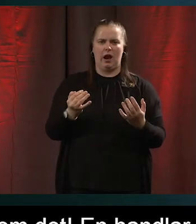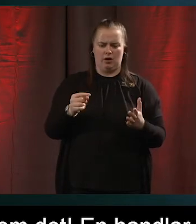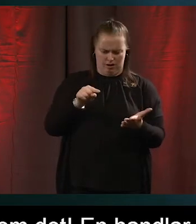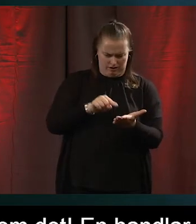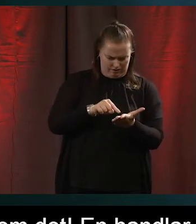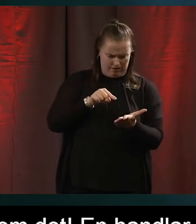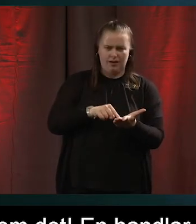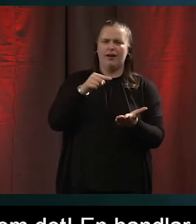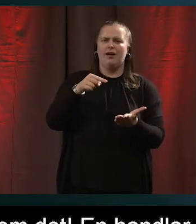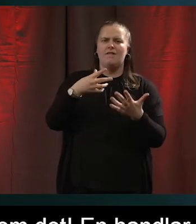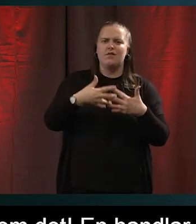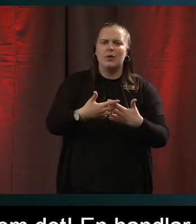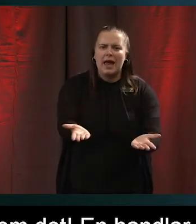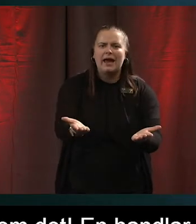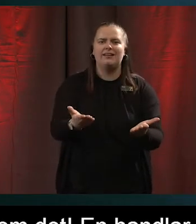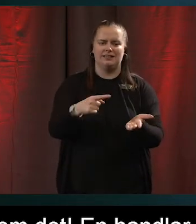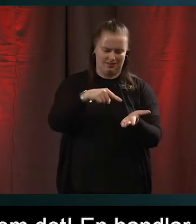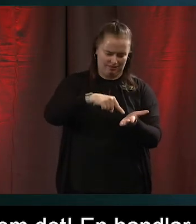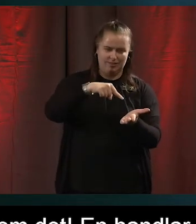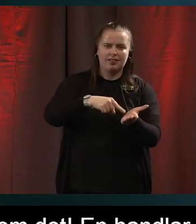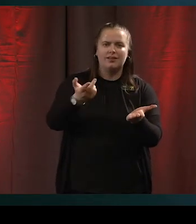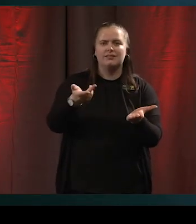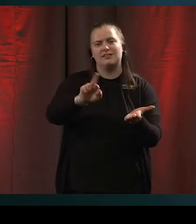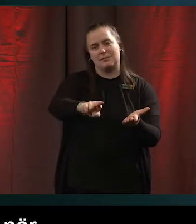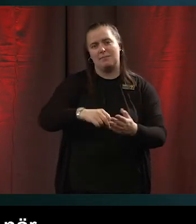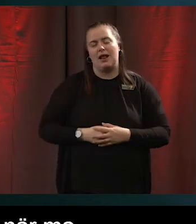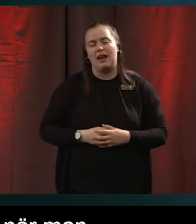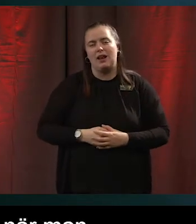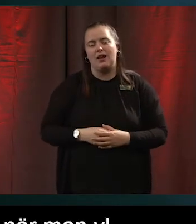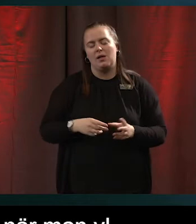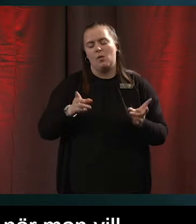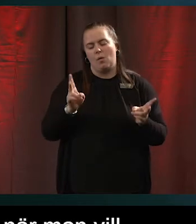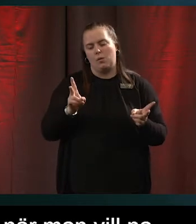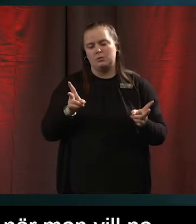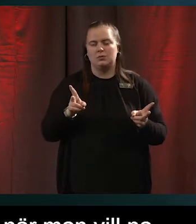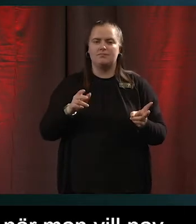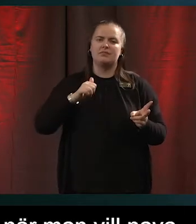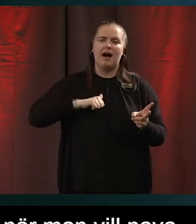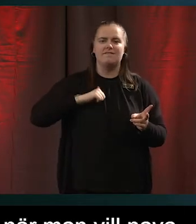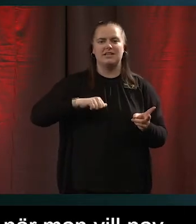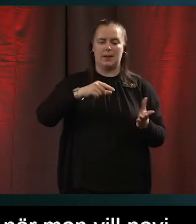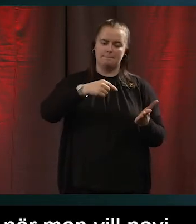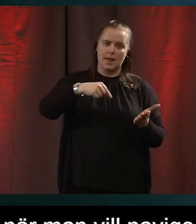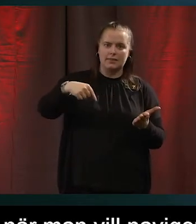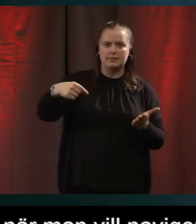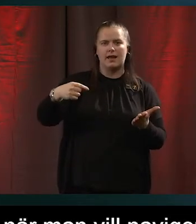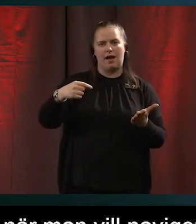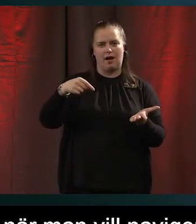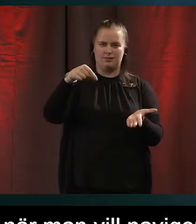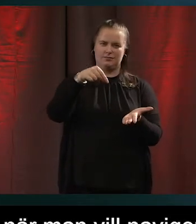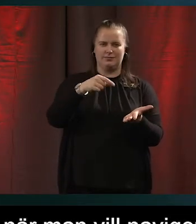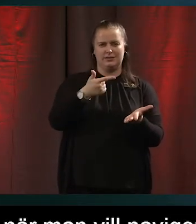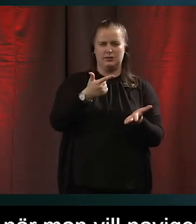försöker navigera på surfplattan. Och just det här använda penna istället och så vidare. Så att vi